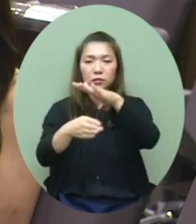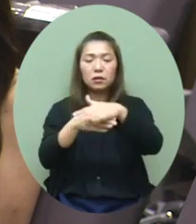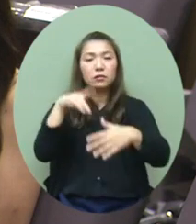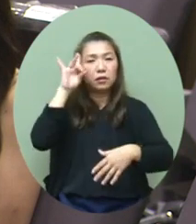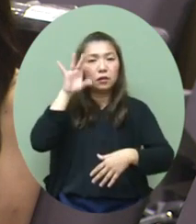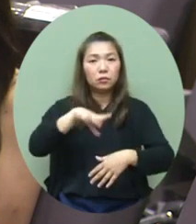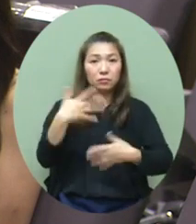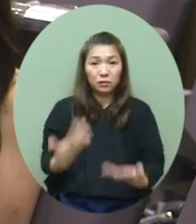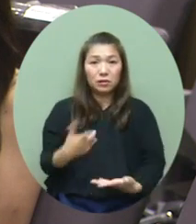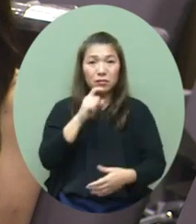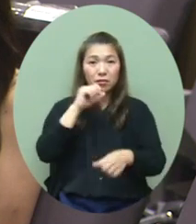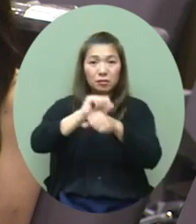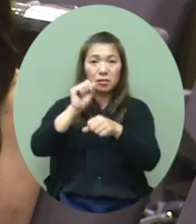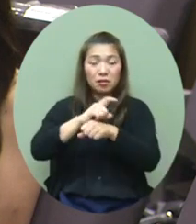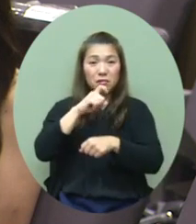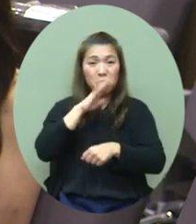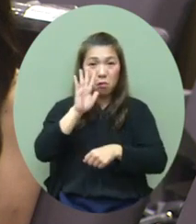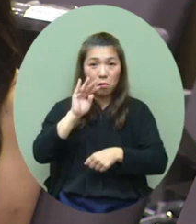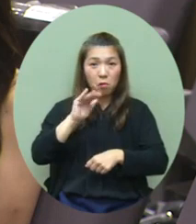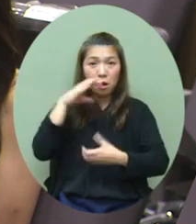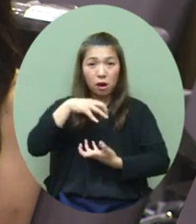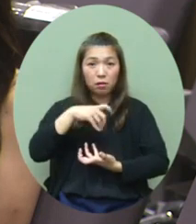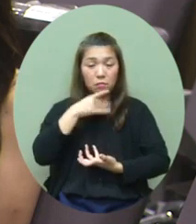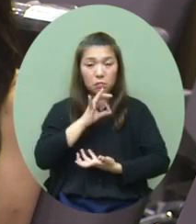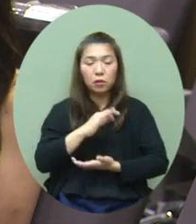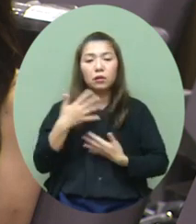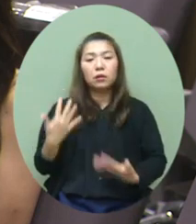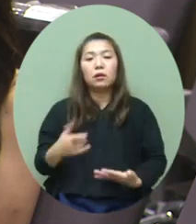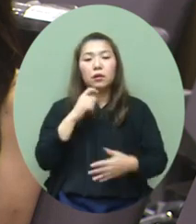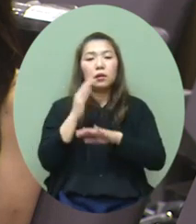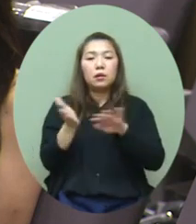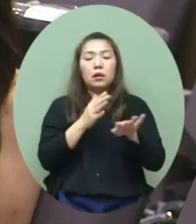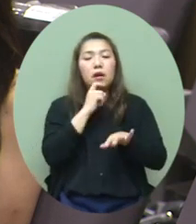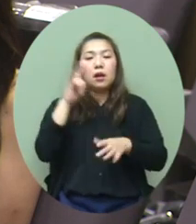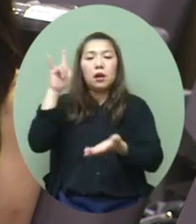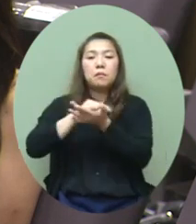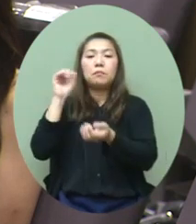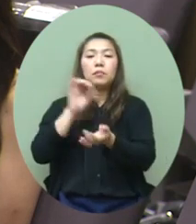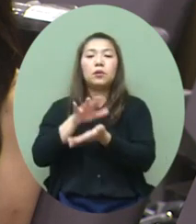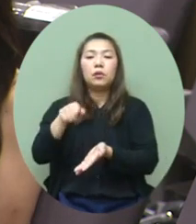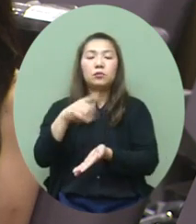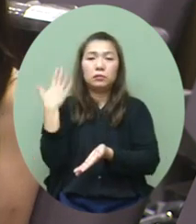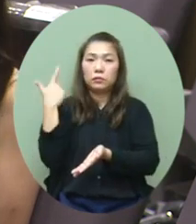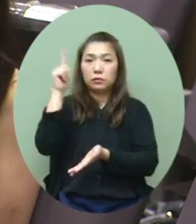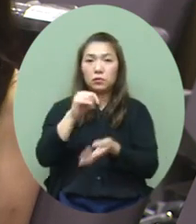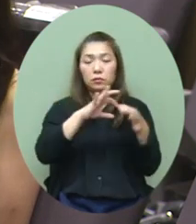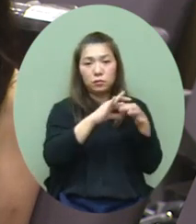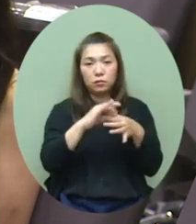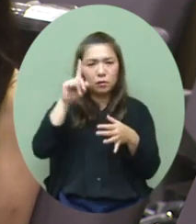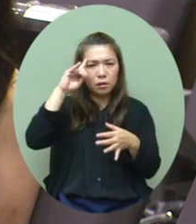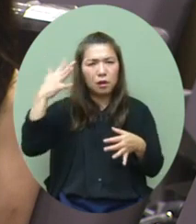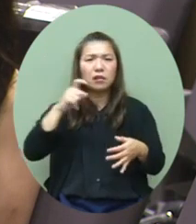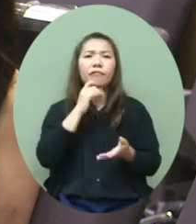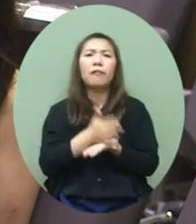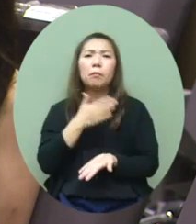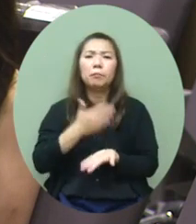付老就是現在那個增幅呢今天公佈的輸入個案來源其實是不是跟之前那幾天有些明